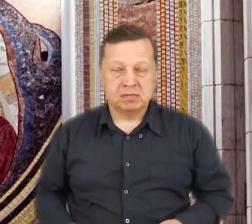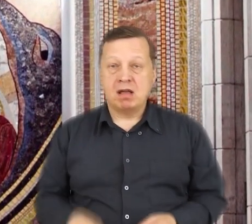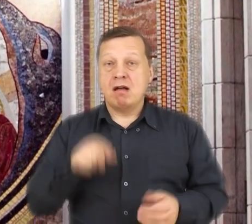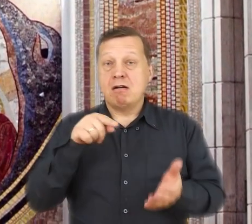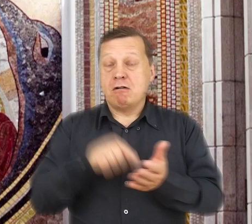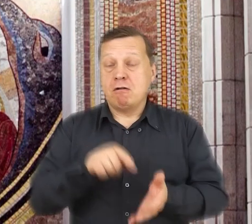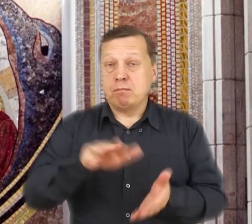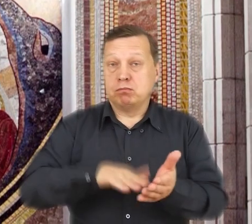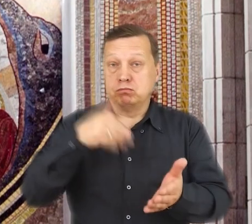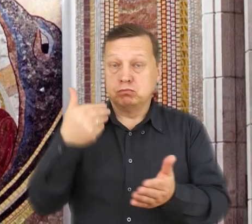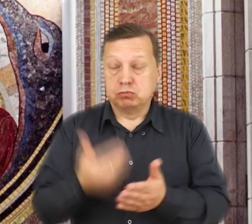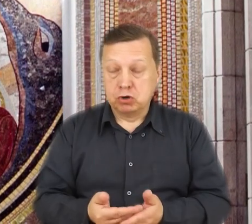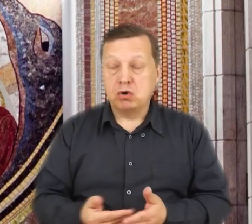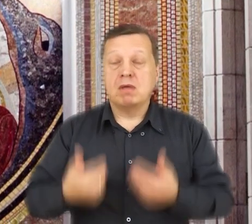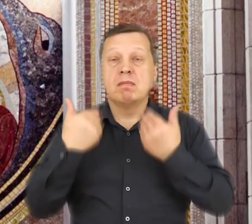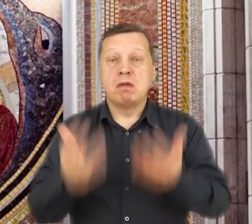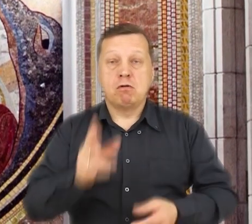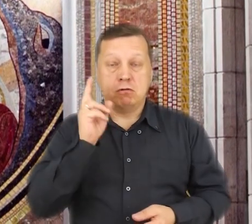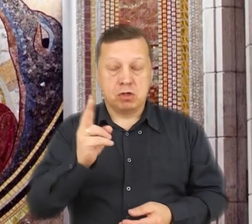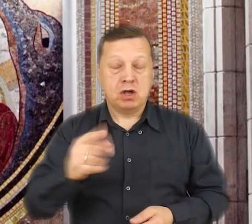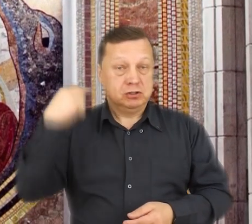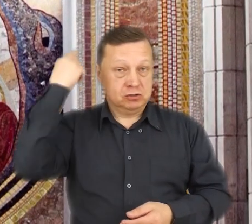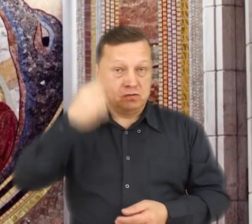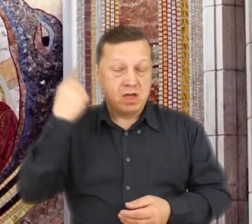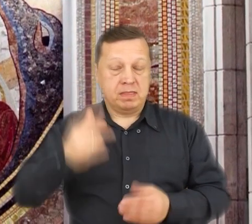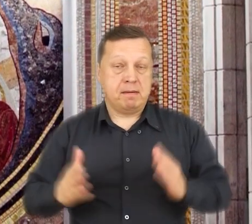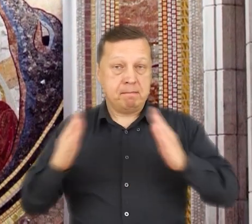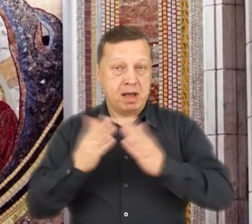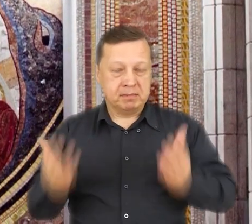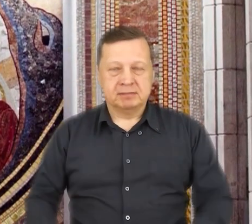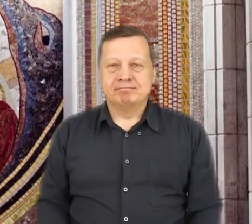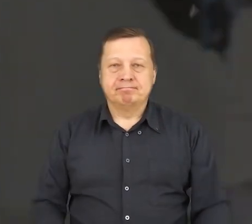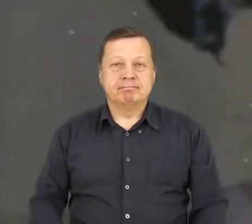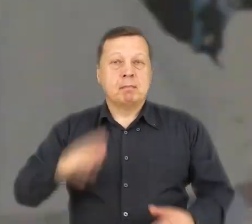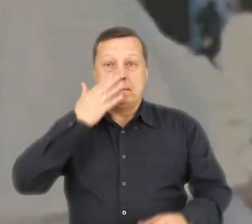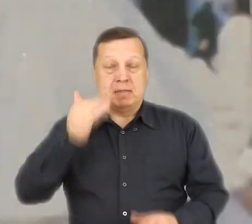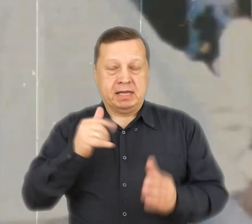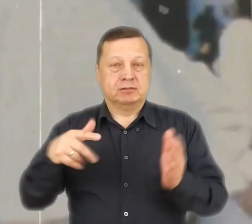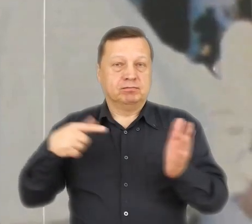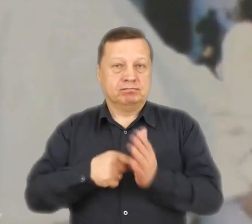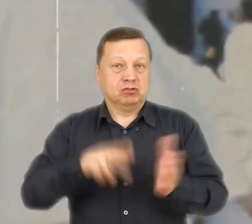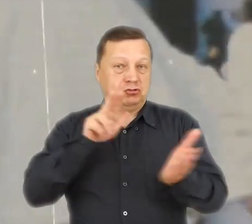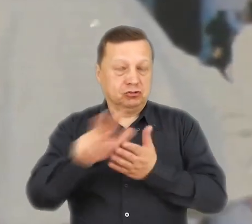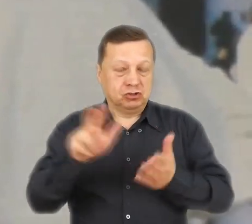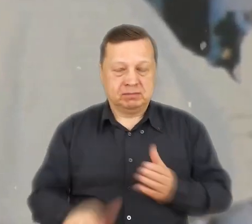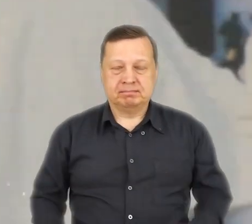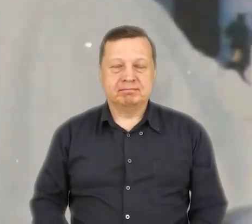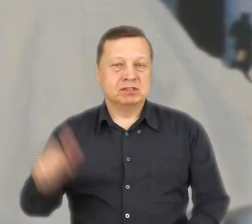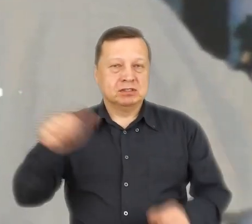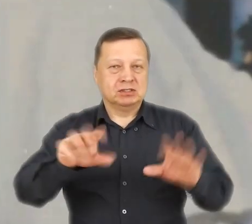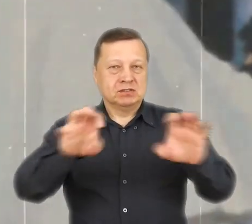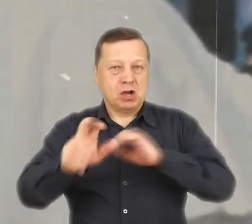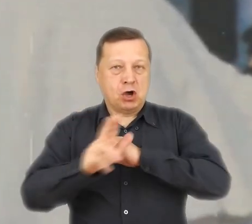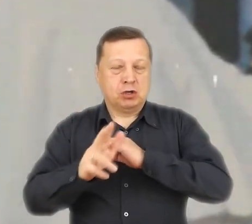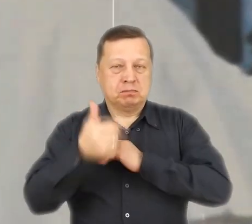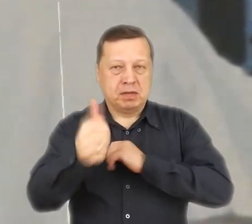przykład pozostawił do naśladowania nasz święty papież. 13 maja 1981